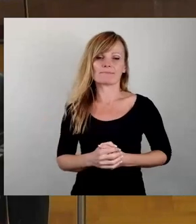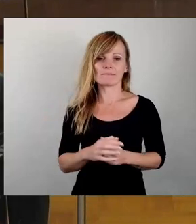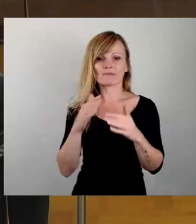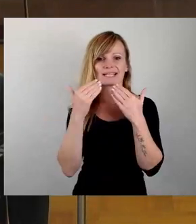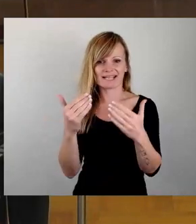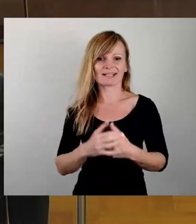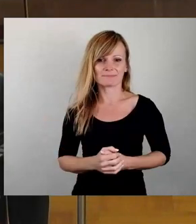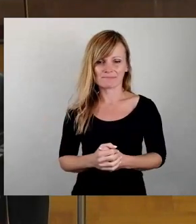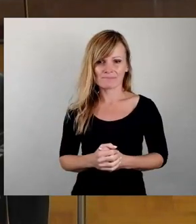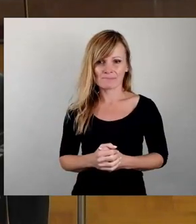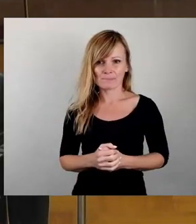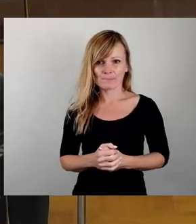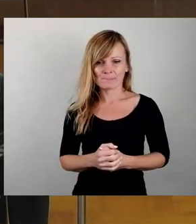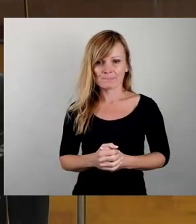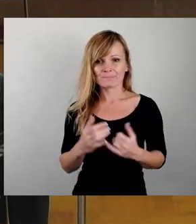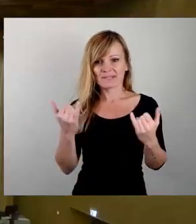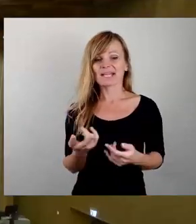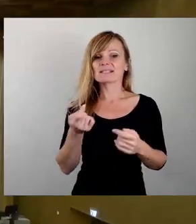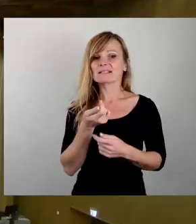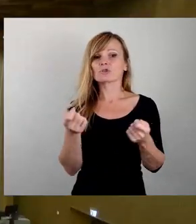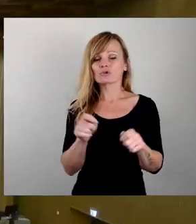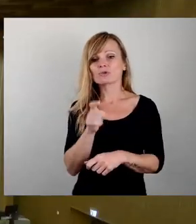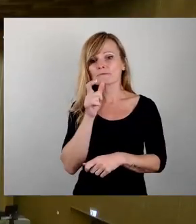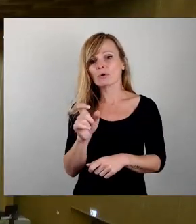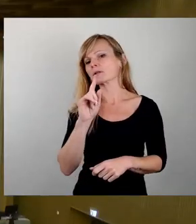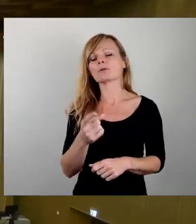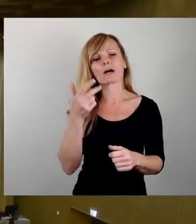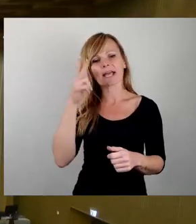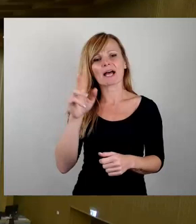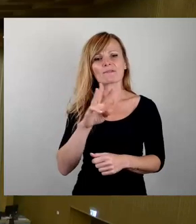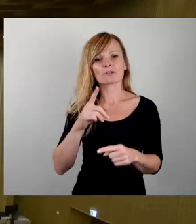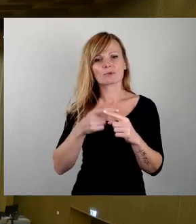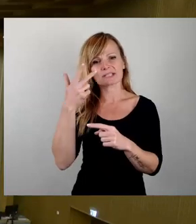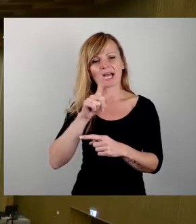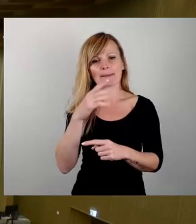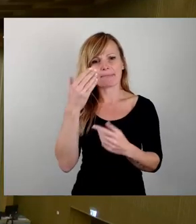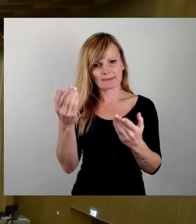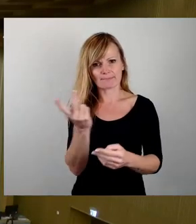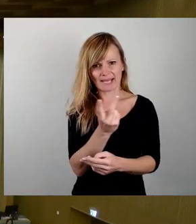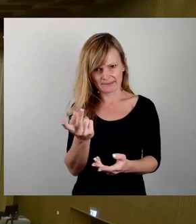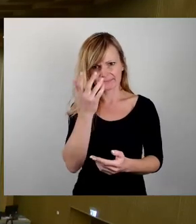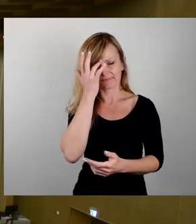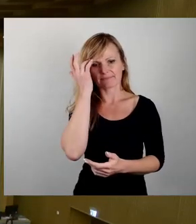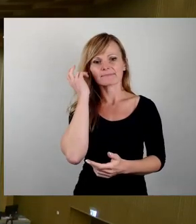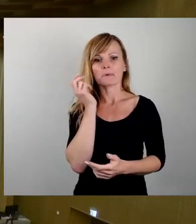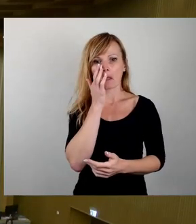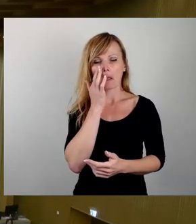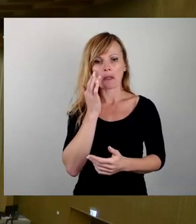Okay, bevor wir jetzt zum Schlusswort kommen, haben sich noch Herr Wirtz und Herr Lippmann gemeldet. Herr Wirtz, dann Herr Lippmann.